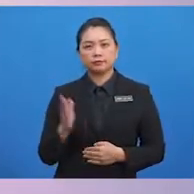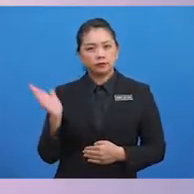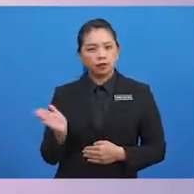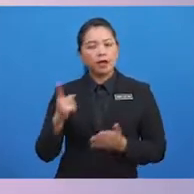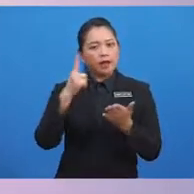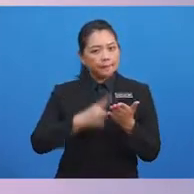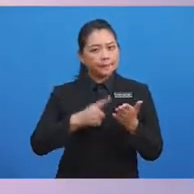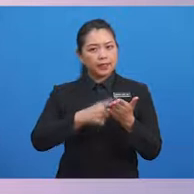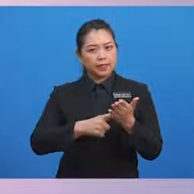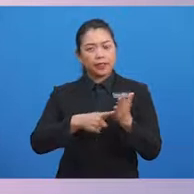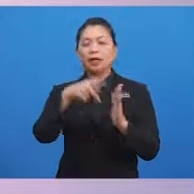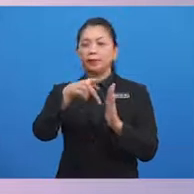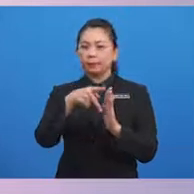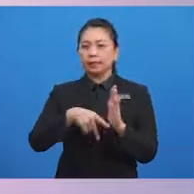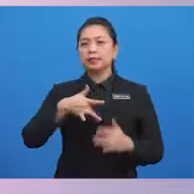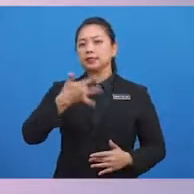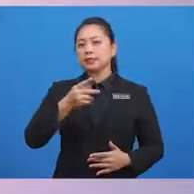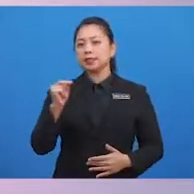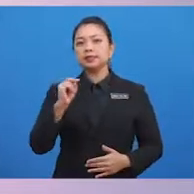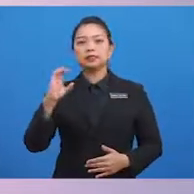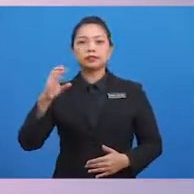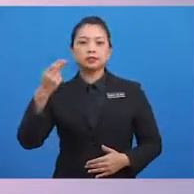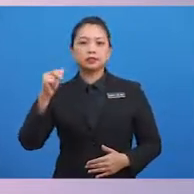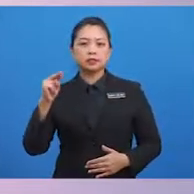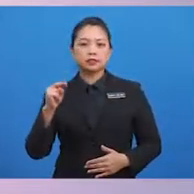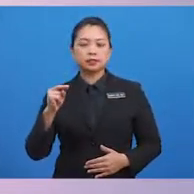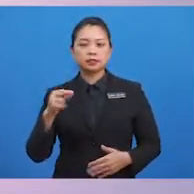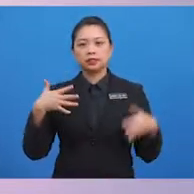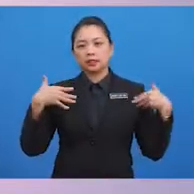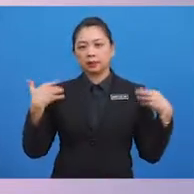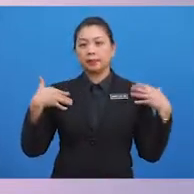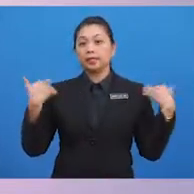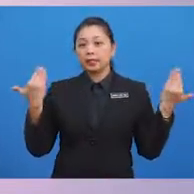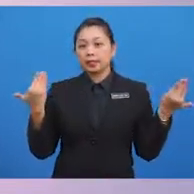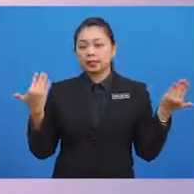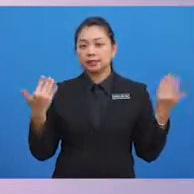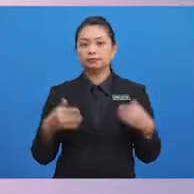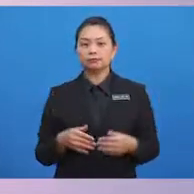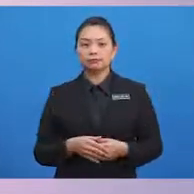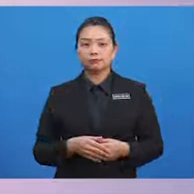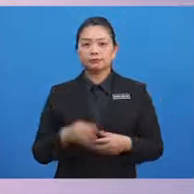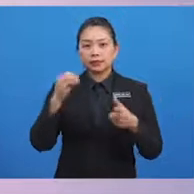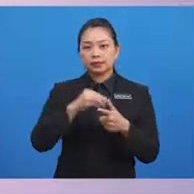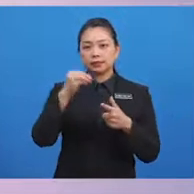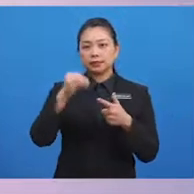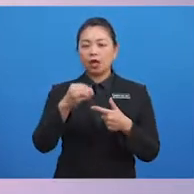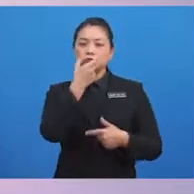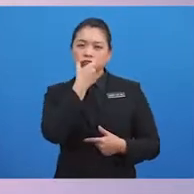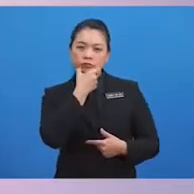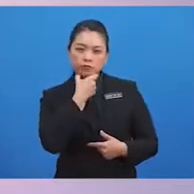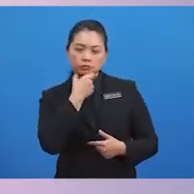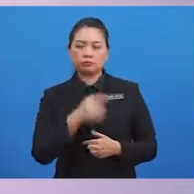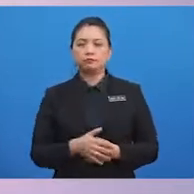perasaan Can gembira atau sedih?